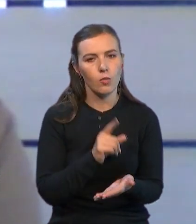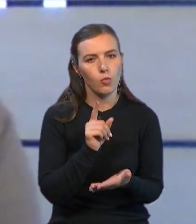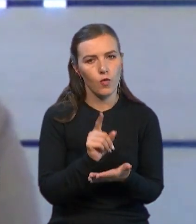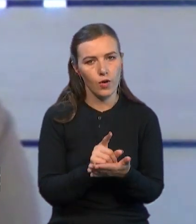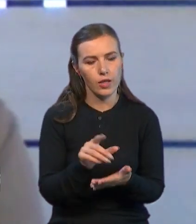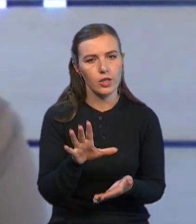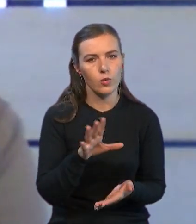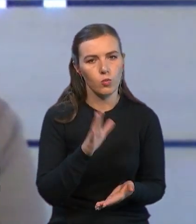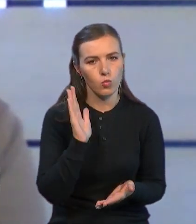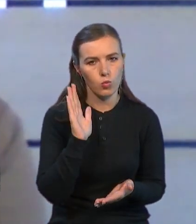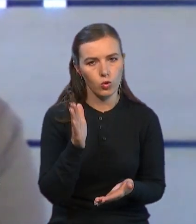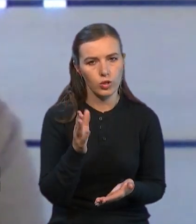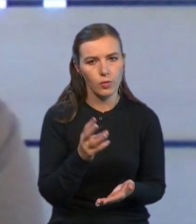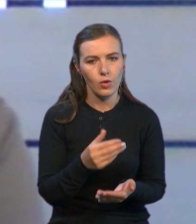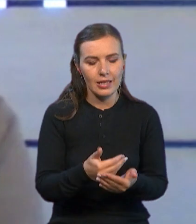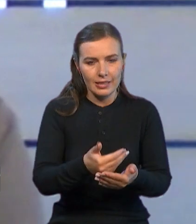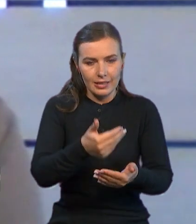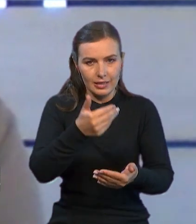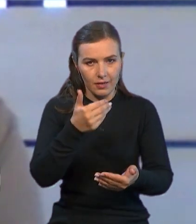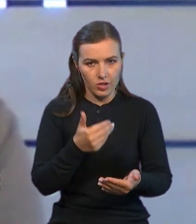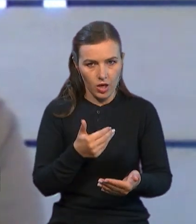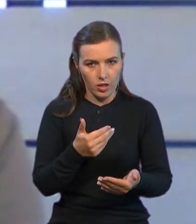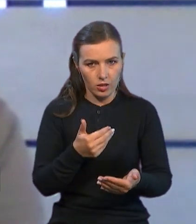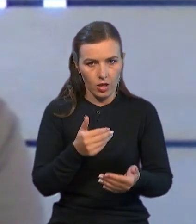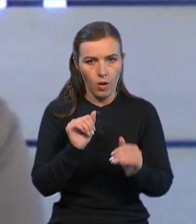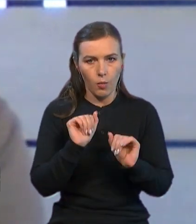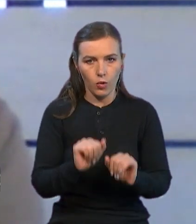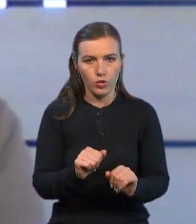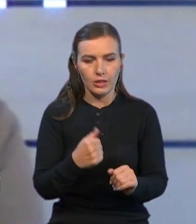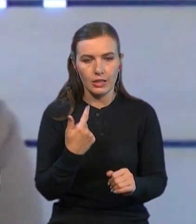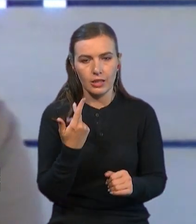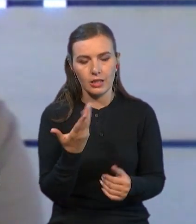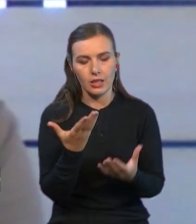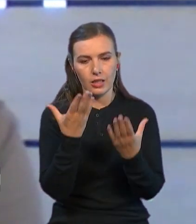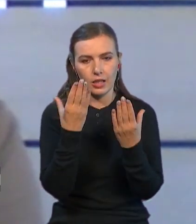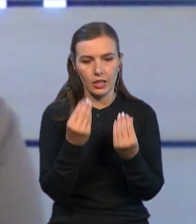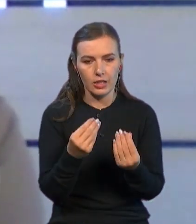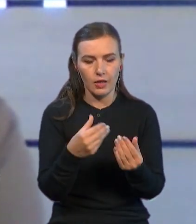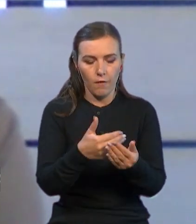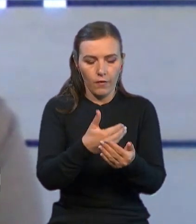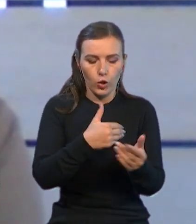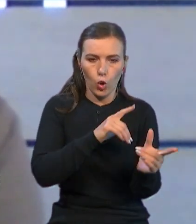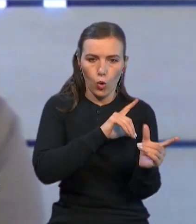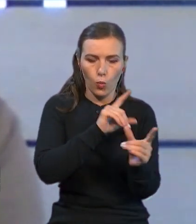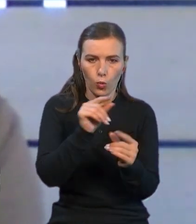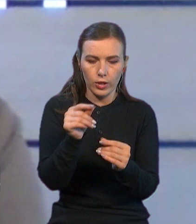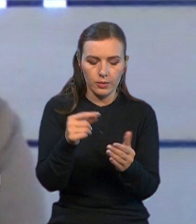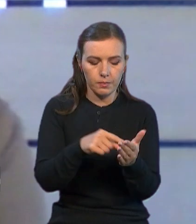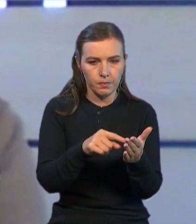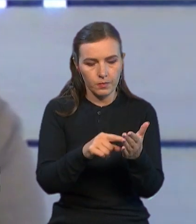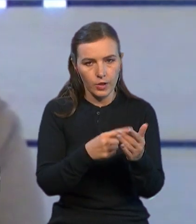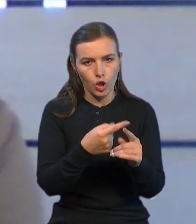бажано завчасно, можливо за кілька днів до поїздки, вводити ту